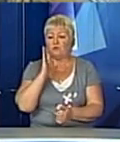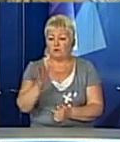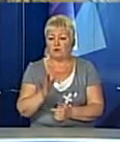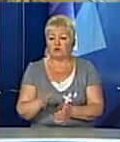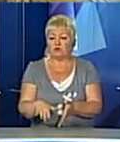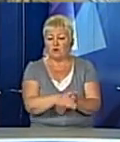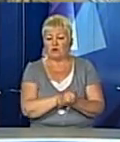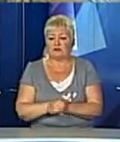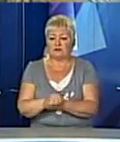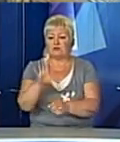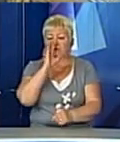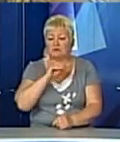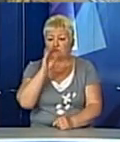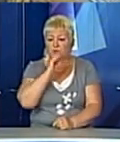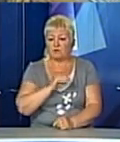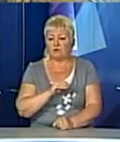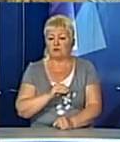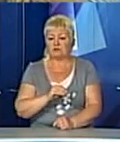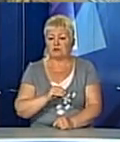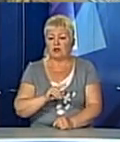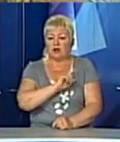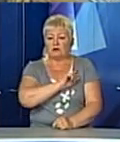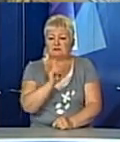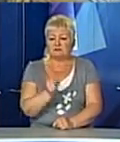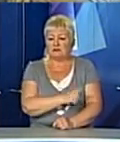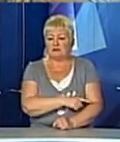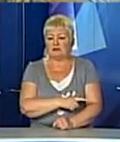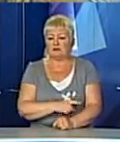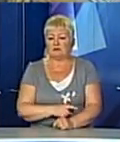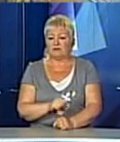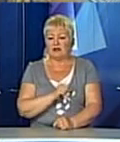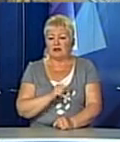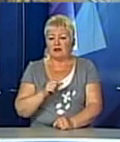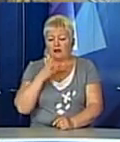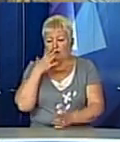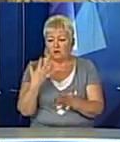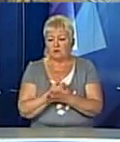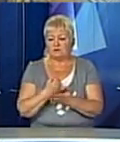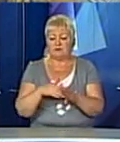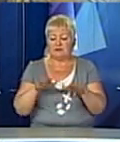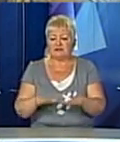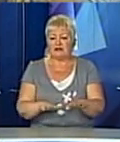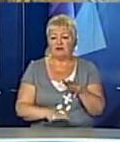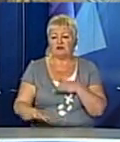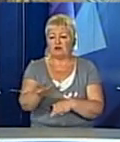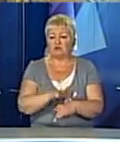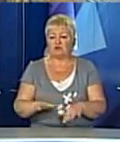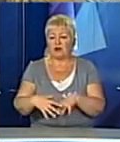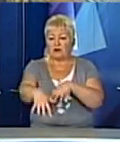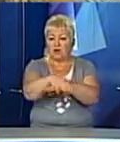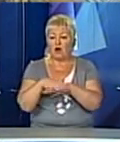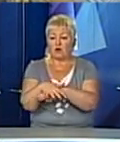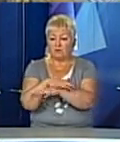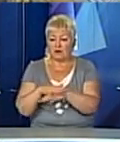спроможні, потужні, сильні, самодостатні місцеві територіальні громади,